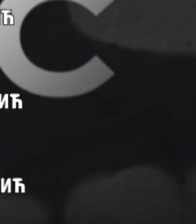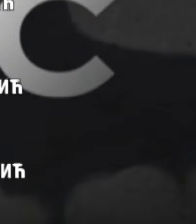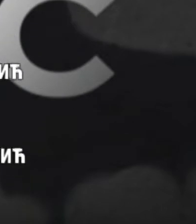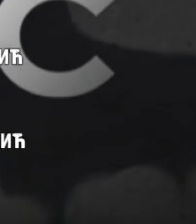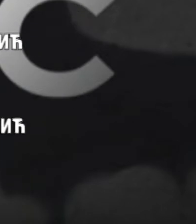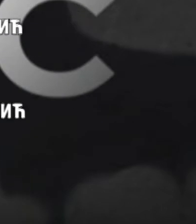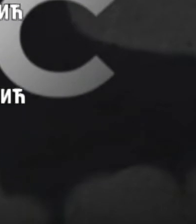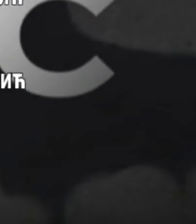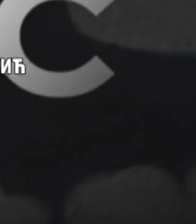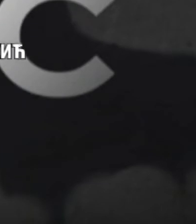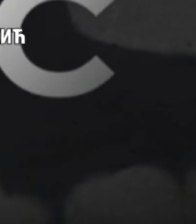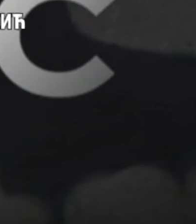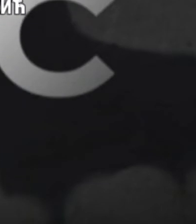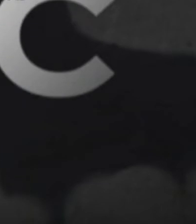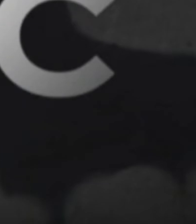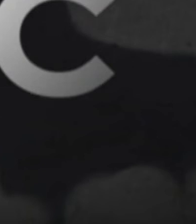našu djecu.